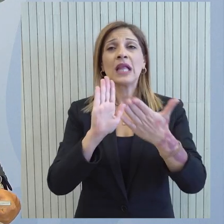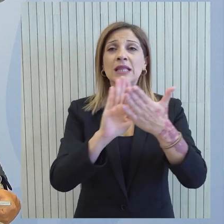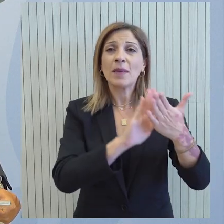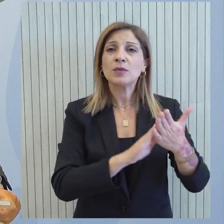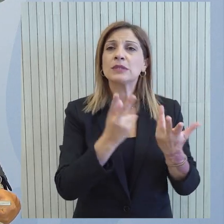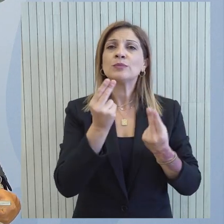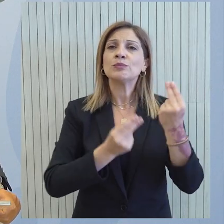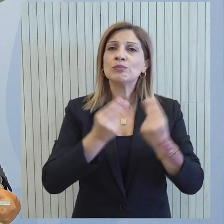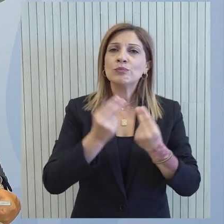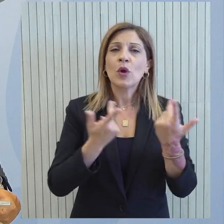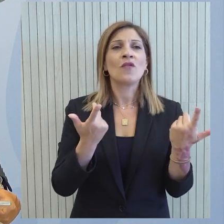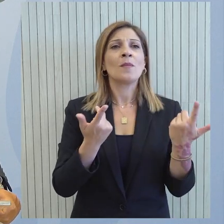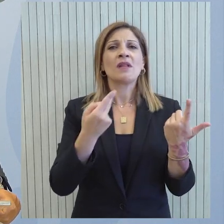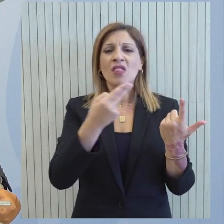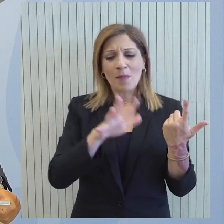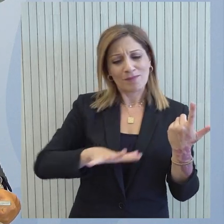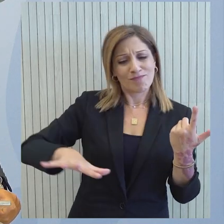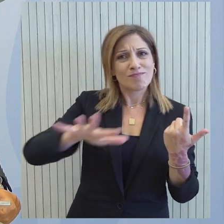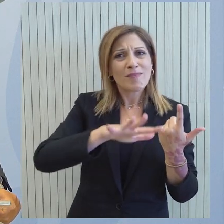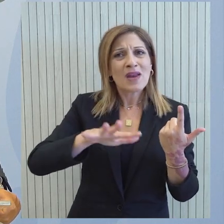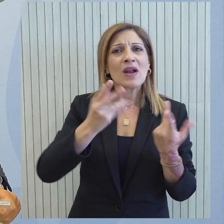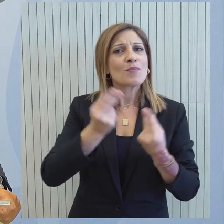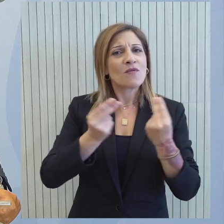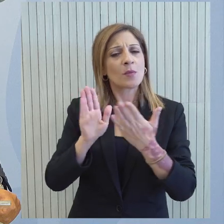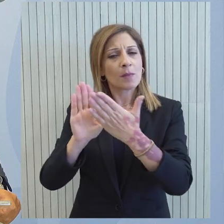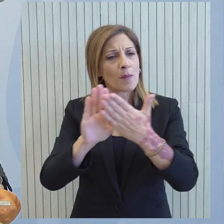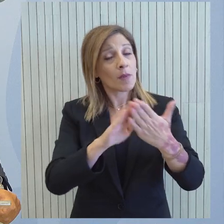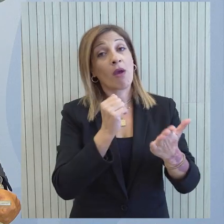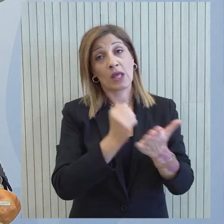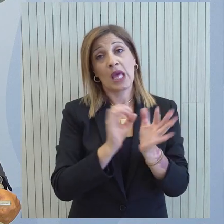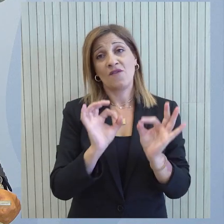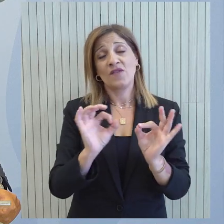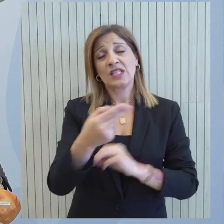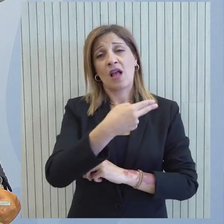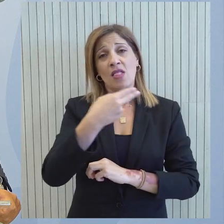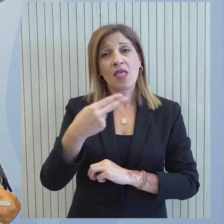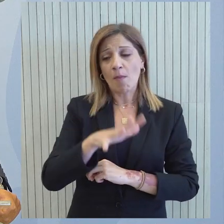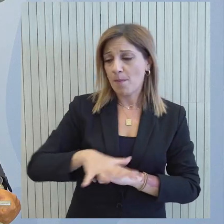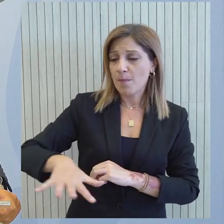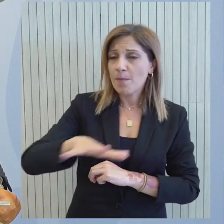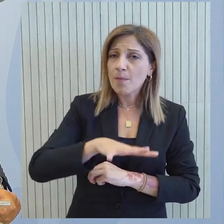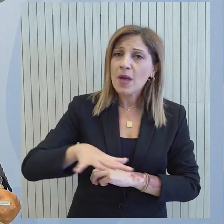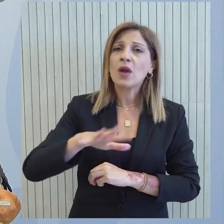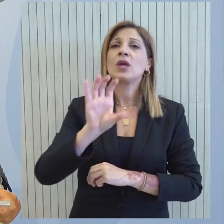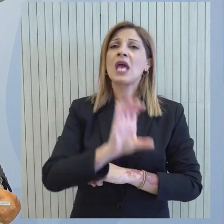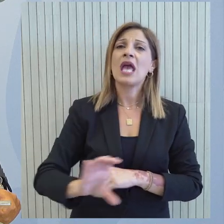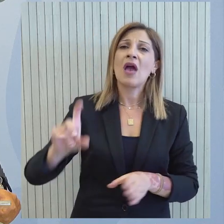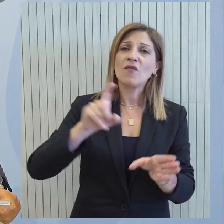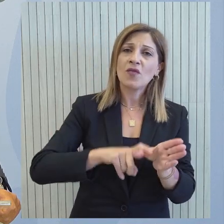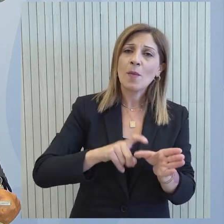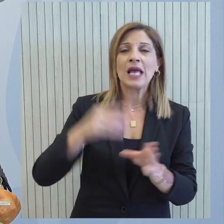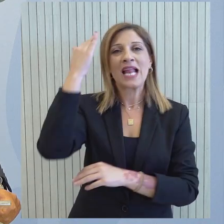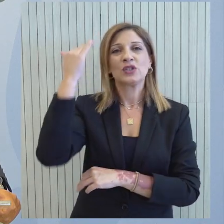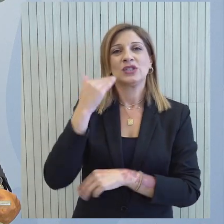αντιμετώπιση κοινών προκλήσεων, περιφερειακών ζητημάτων και βεβαίως οι εξελίξεις στην περιοχή και οι τυχές των σχέσεων της